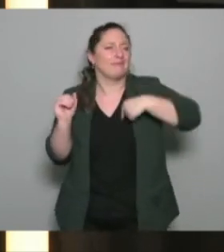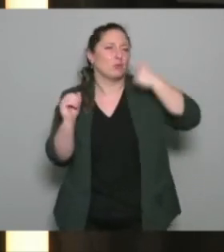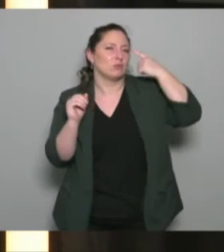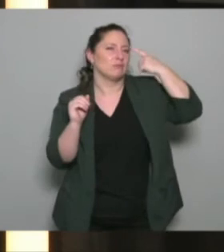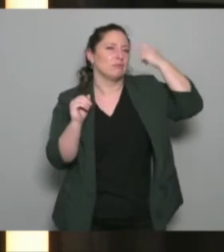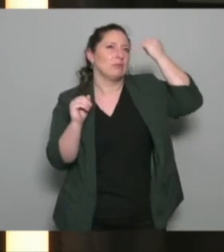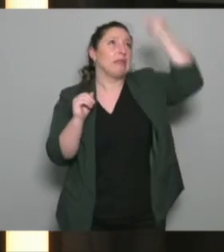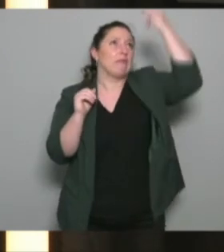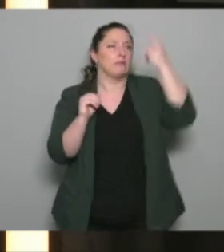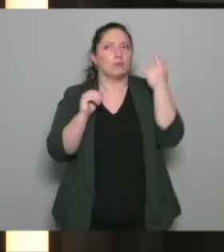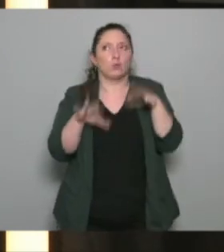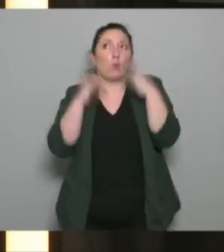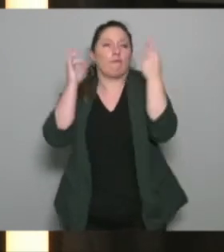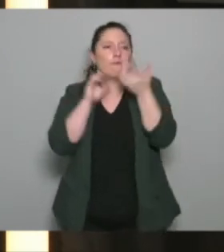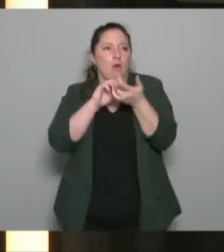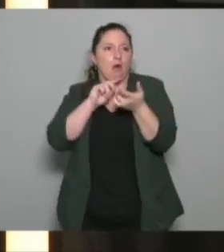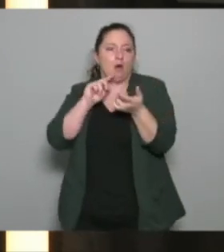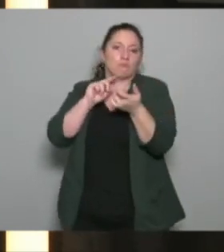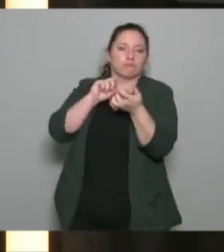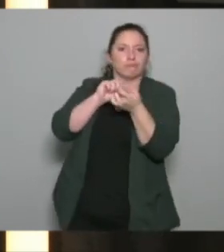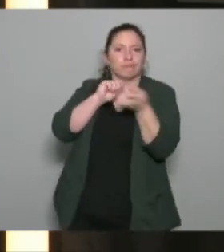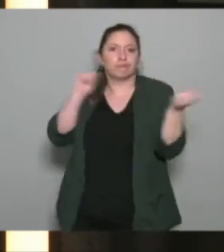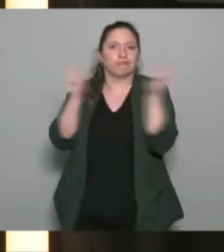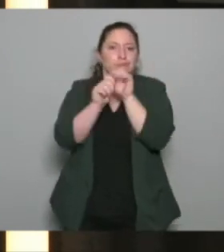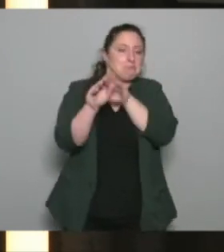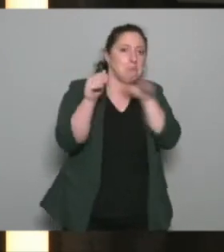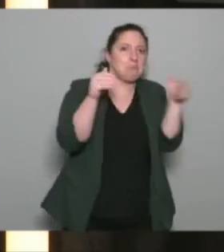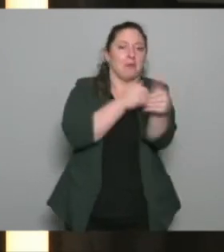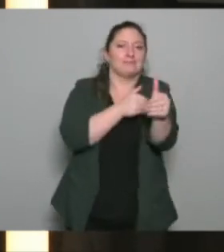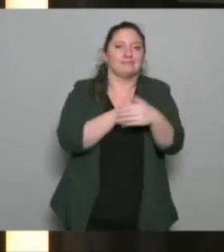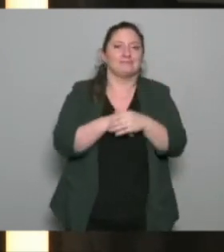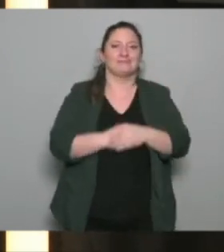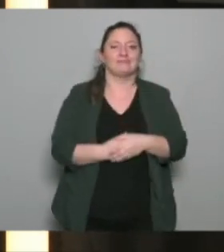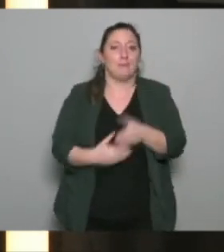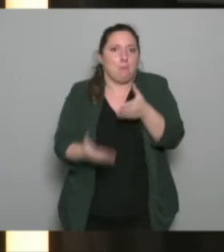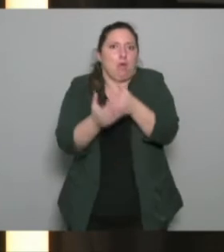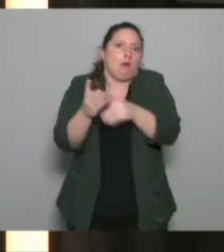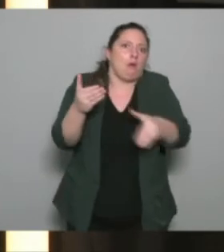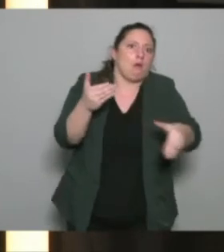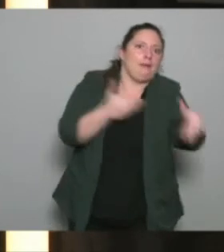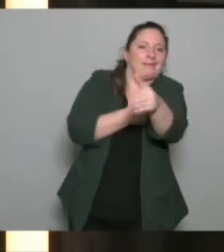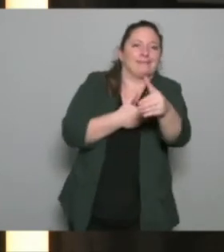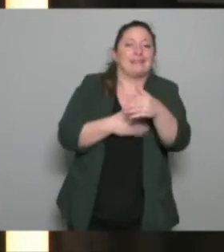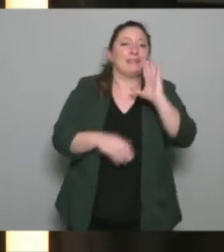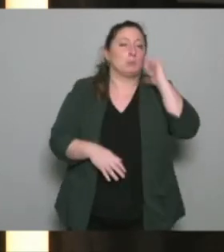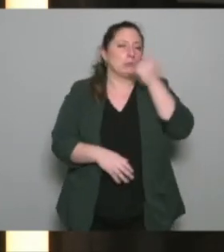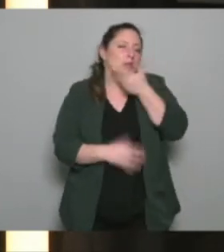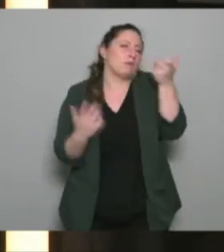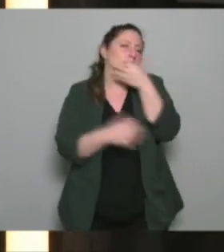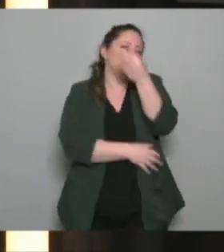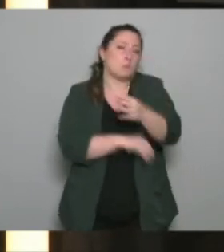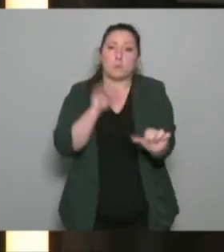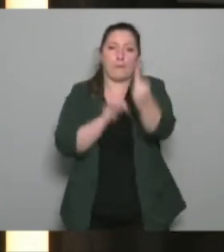et donc voilà si je devais parler de compétences l'une des premières compétences que je